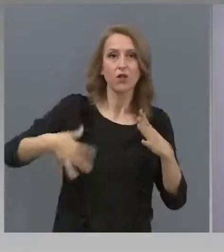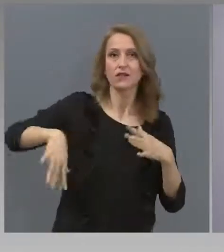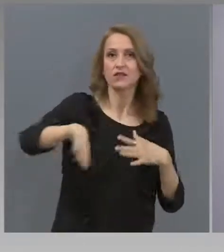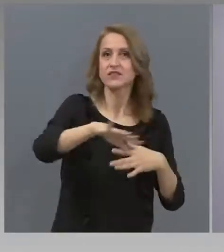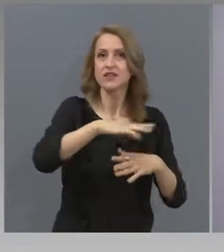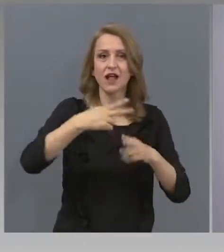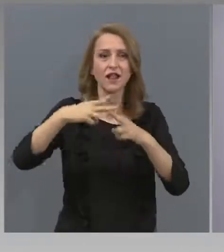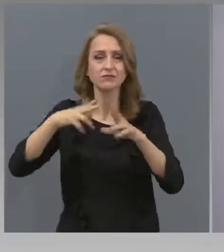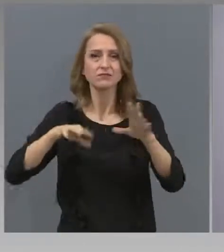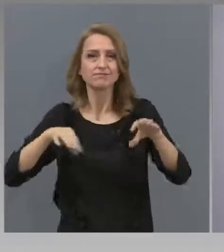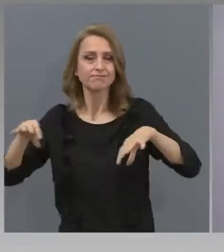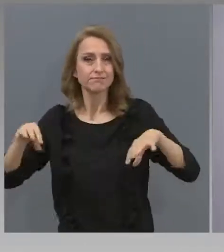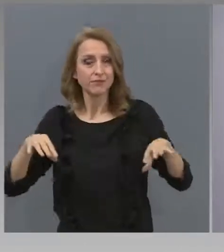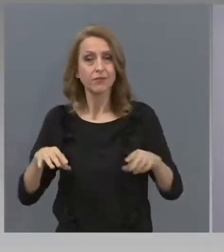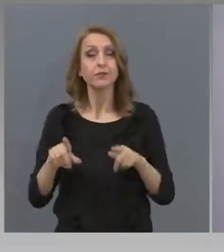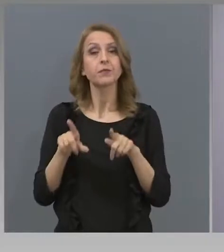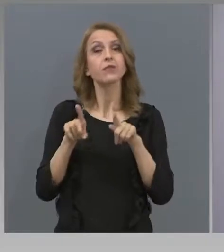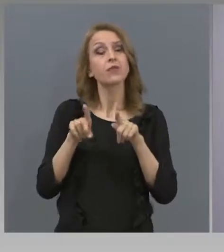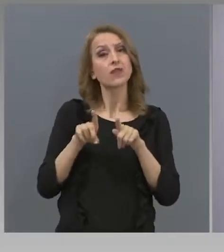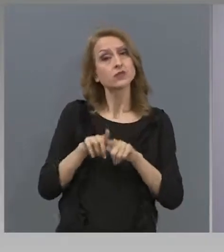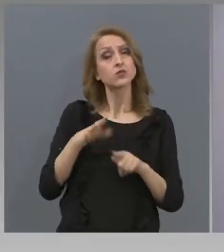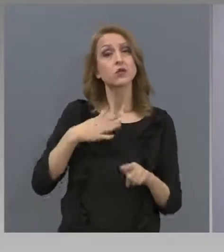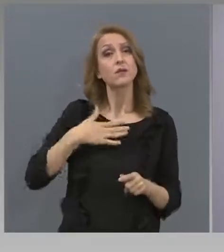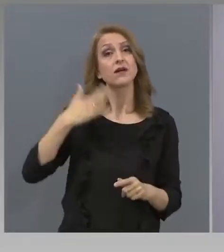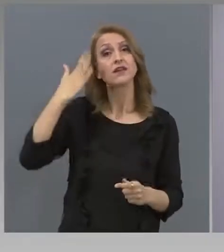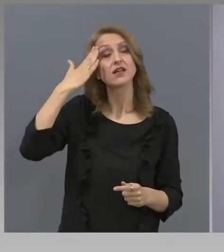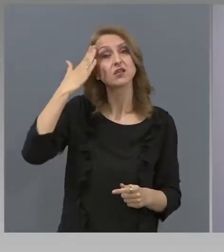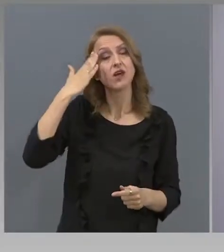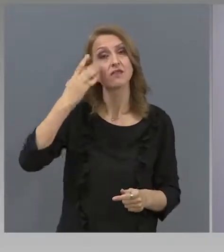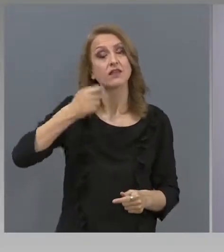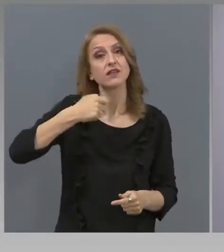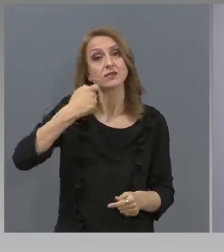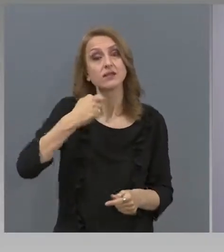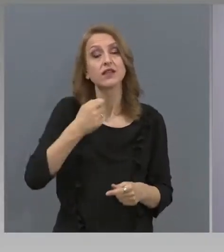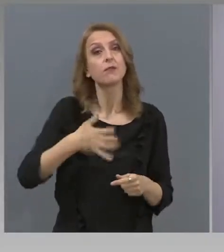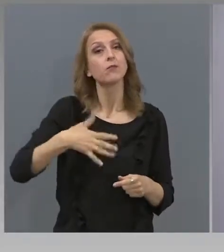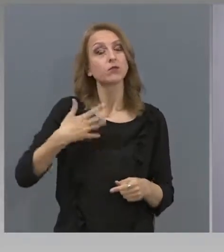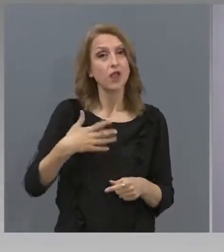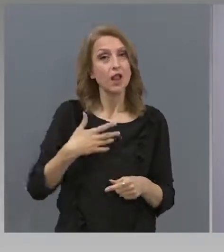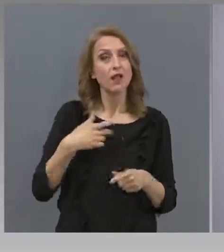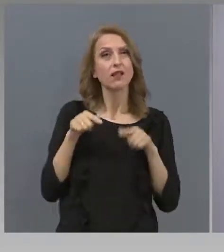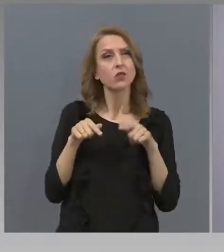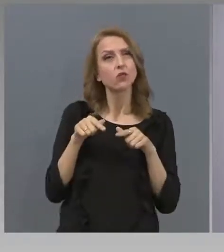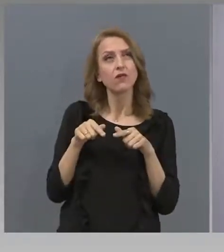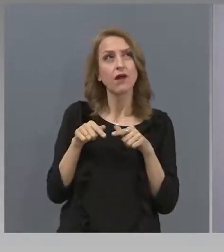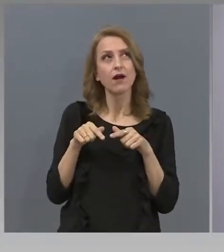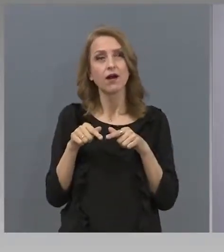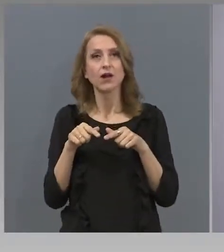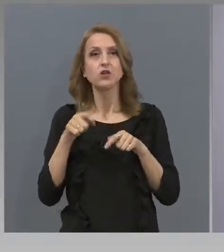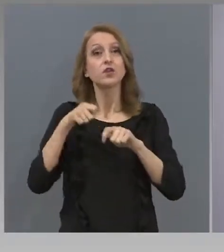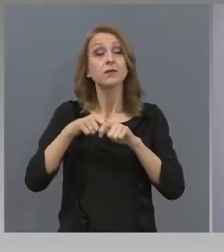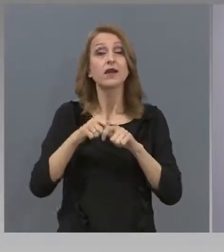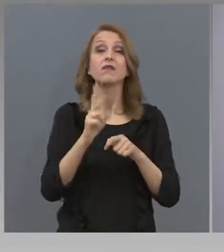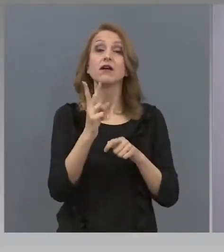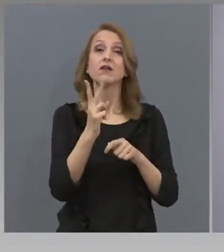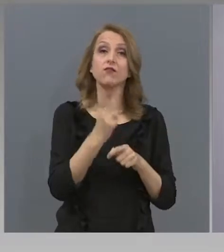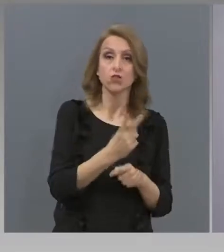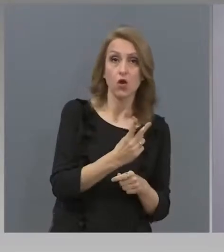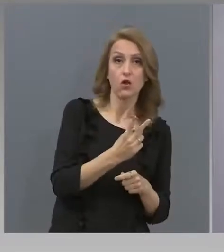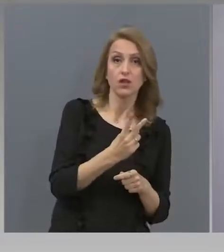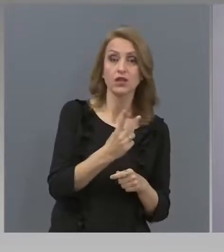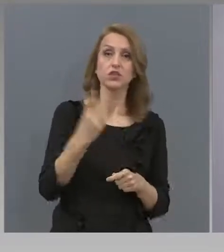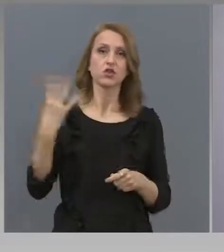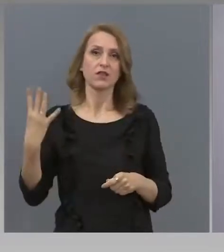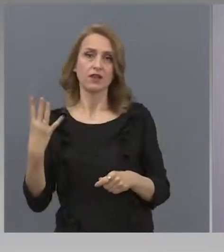Имаме и държавни зрелостни изпити по желание, които ще се проведат на 2 и 4